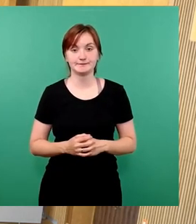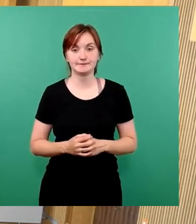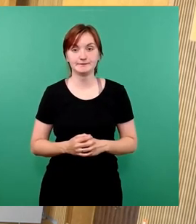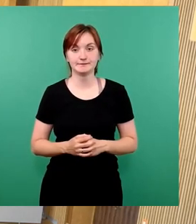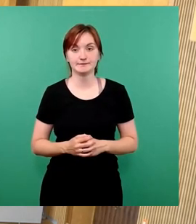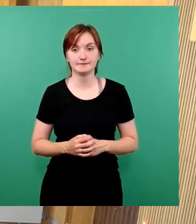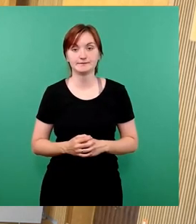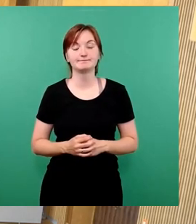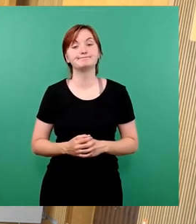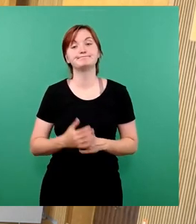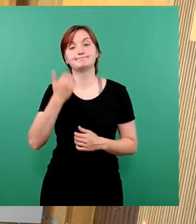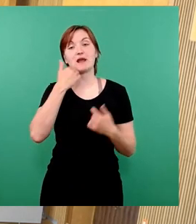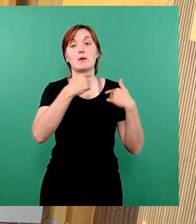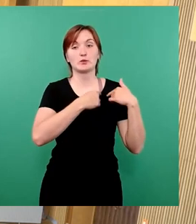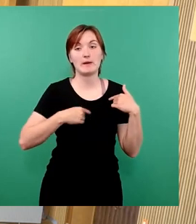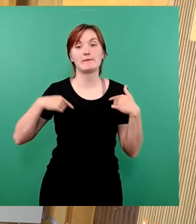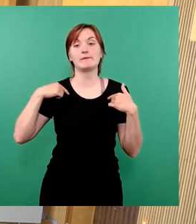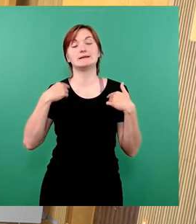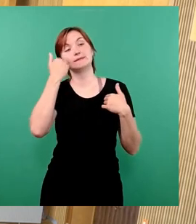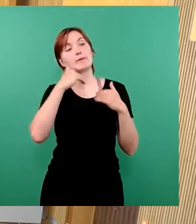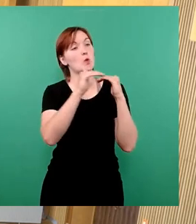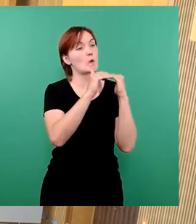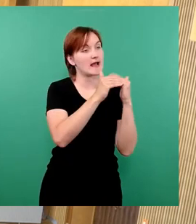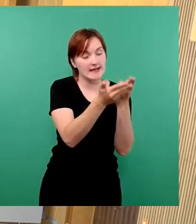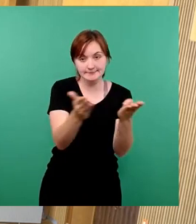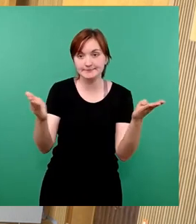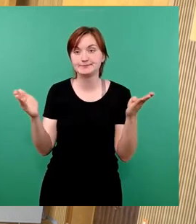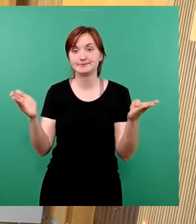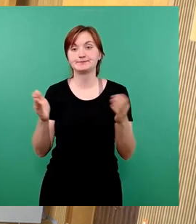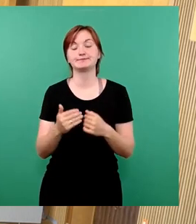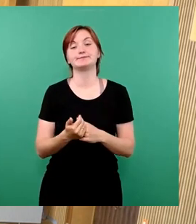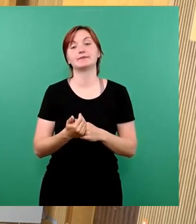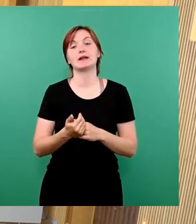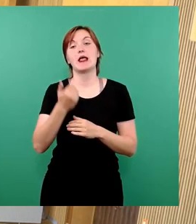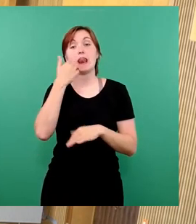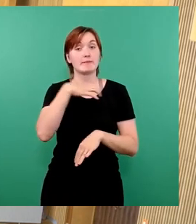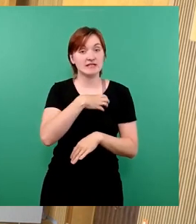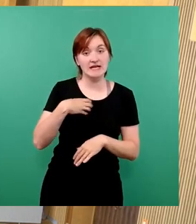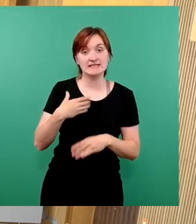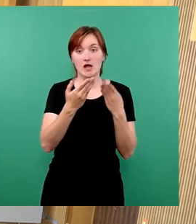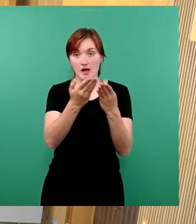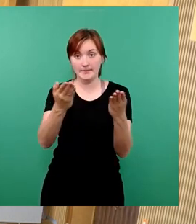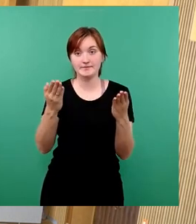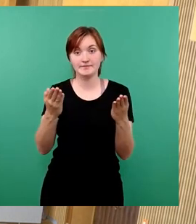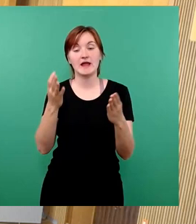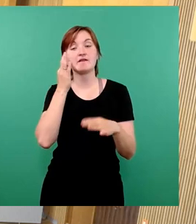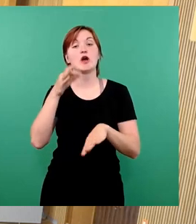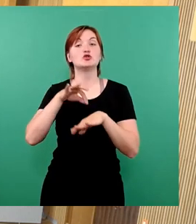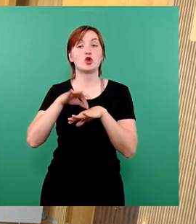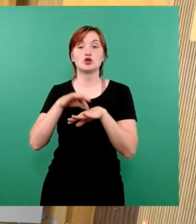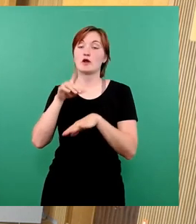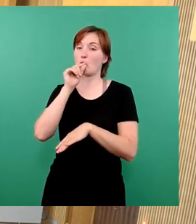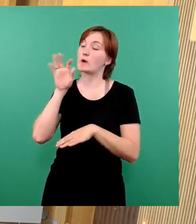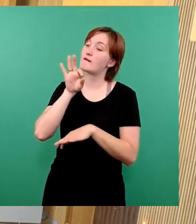Sehr geehrter Herr Oberbürgermeister, liebe Kolleginnen und Kollegen, liebe Dresdnerinnen und Dresdner, Frau Dr. Vogel, ich wünsche Ihnen